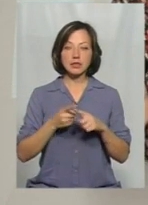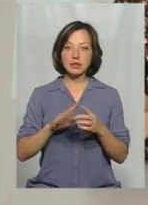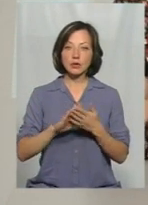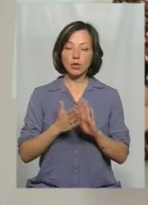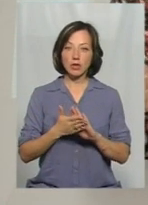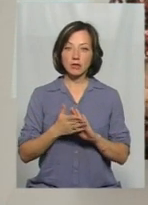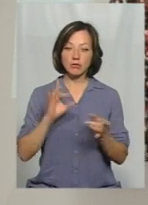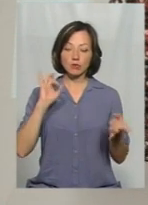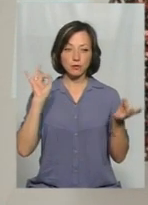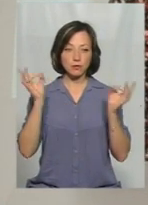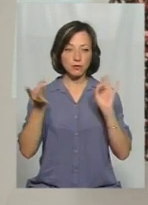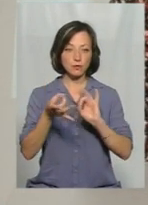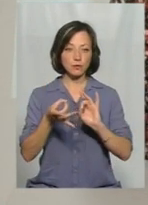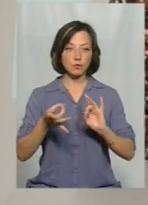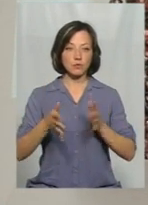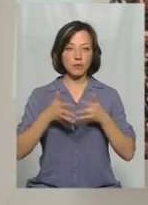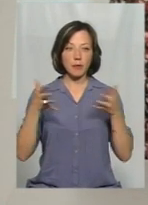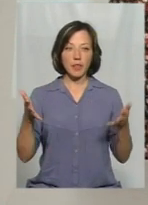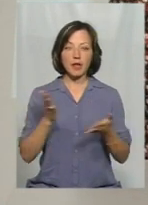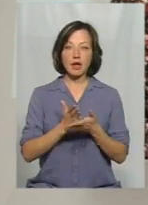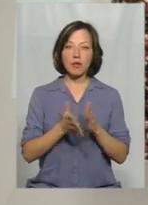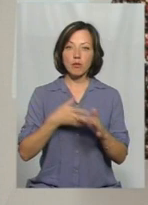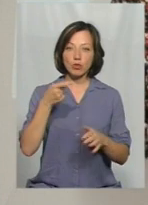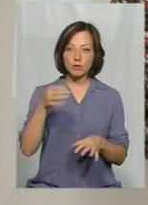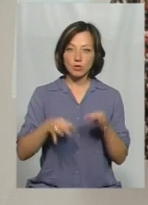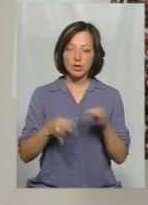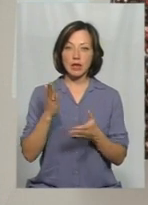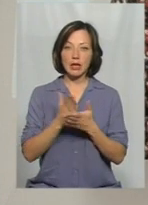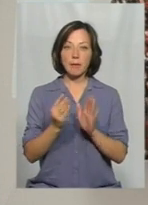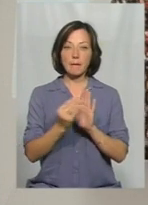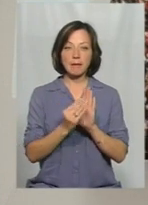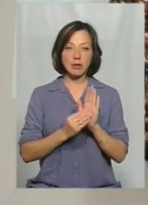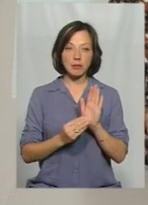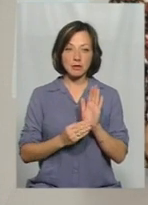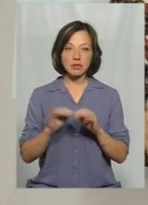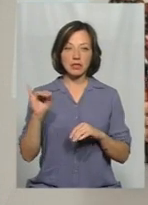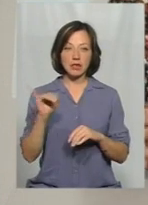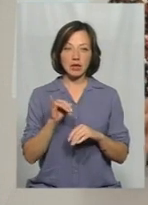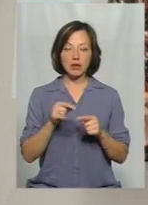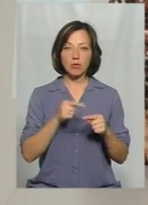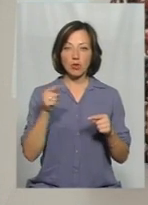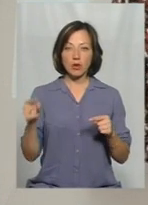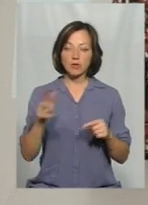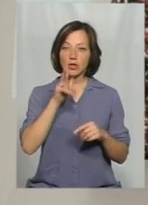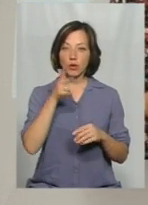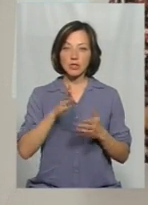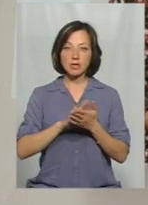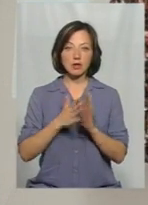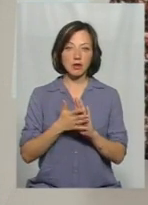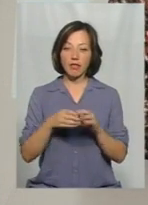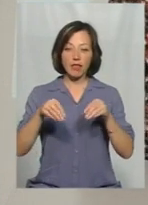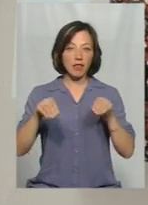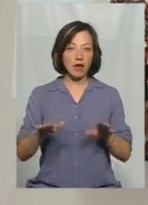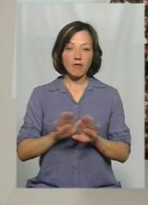набрала вже великого розголосу. Є позови до суду, є приписи і протягом трьох років ситуація не